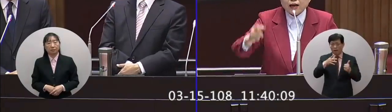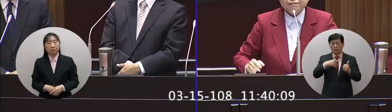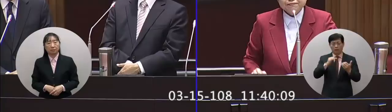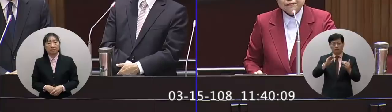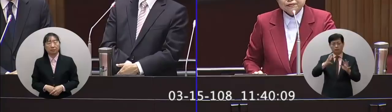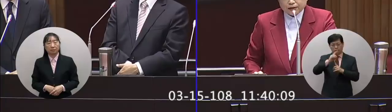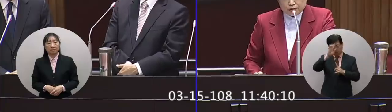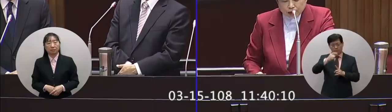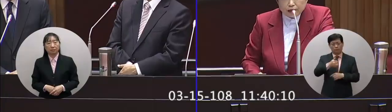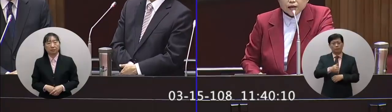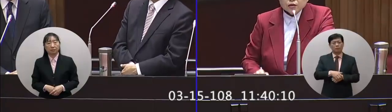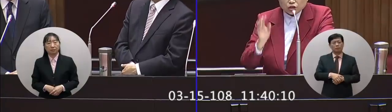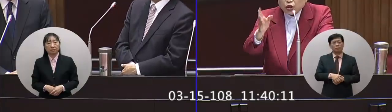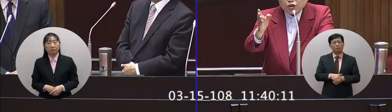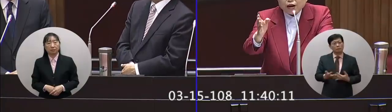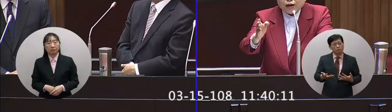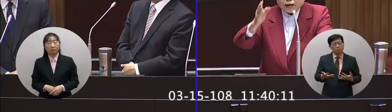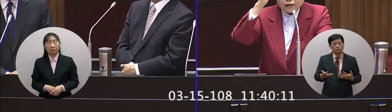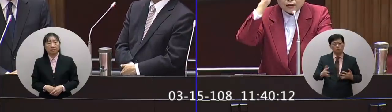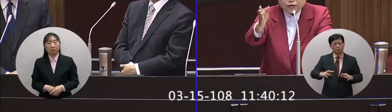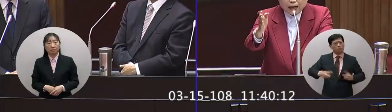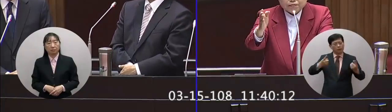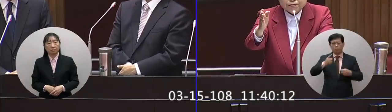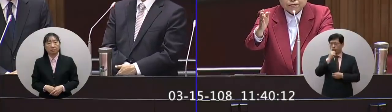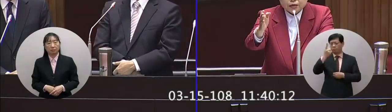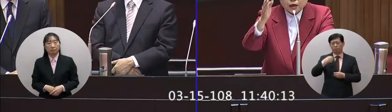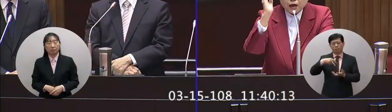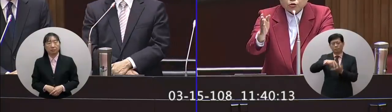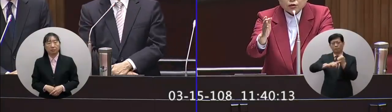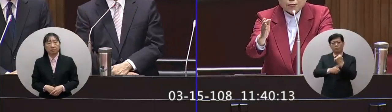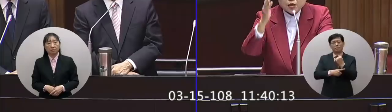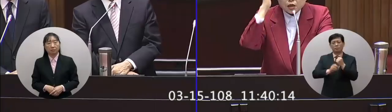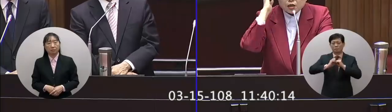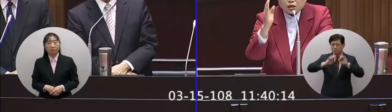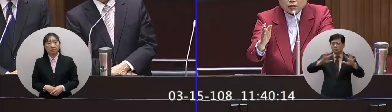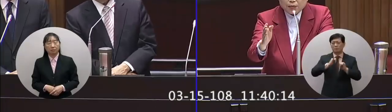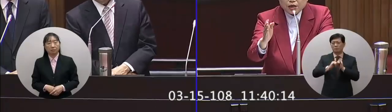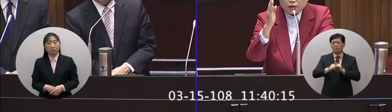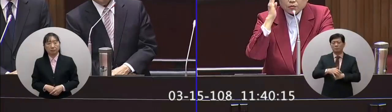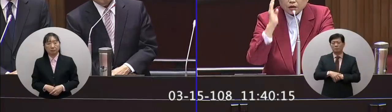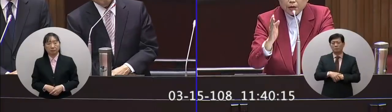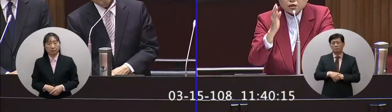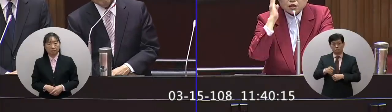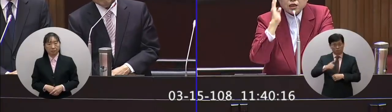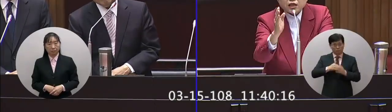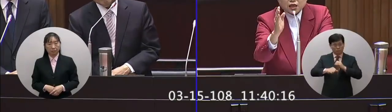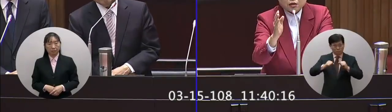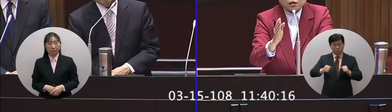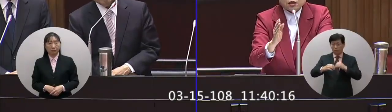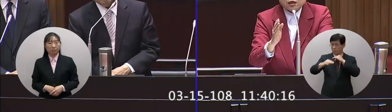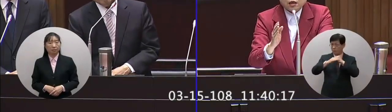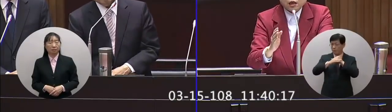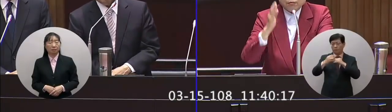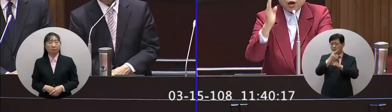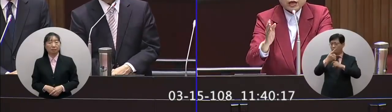就是金賬所以只有一個方法立法告訴人民人民的生命是一樣